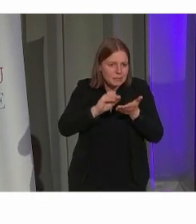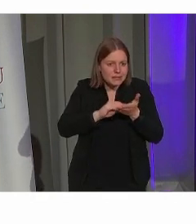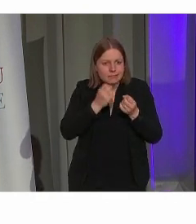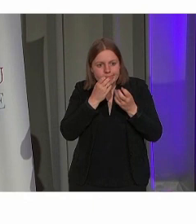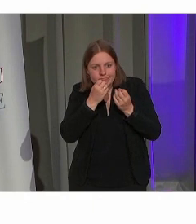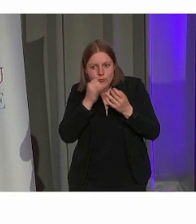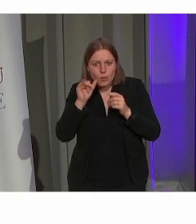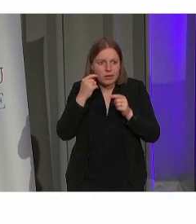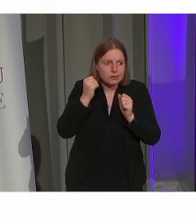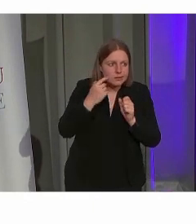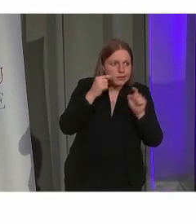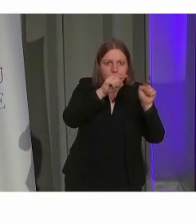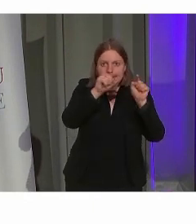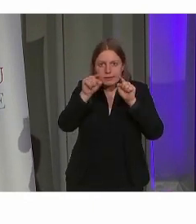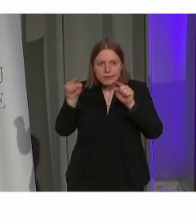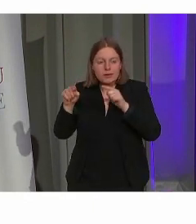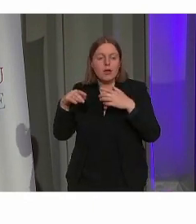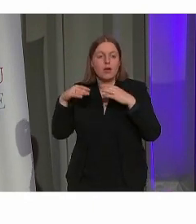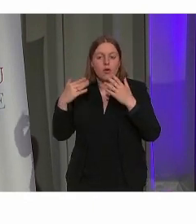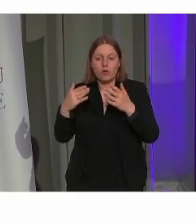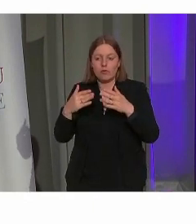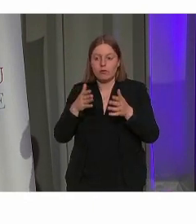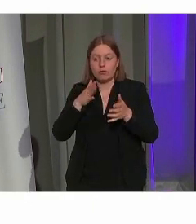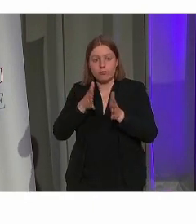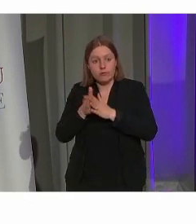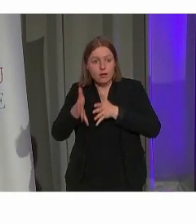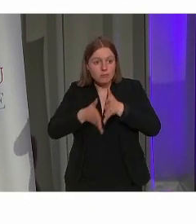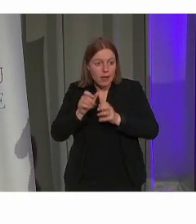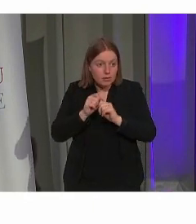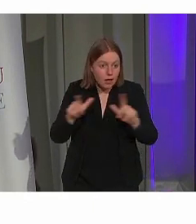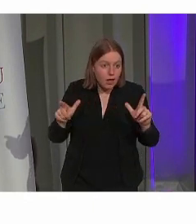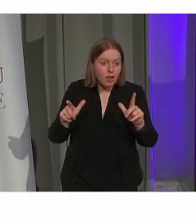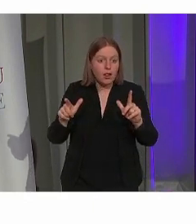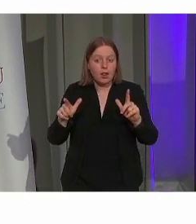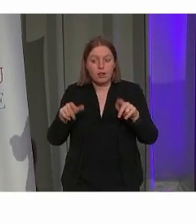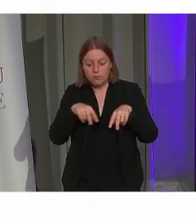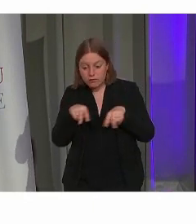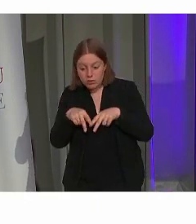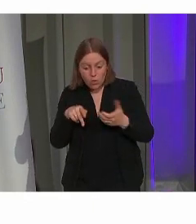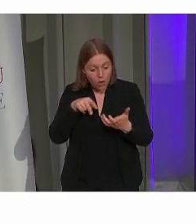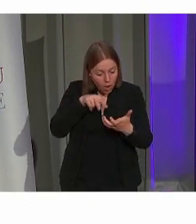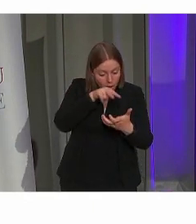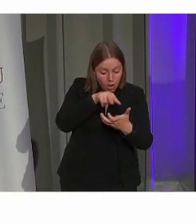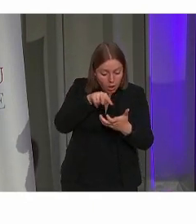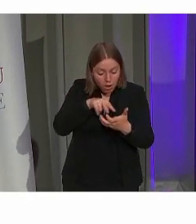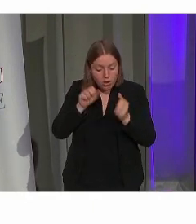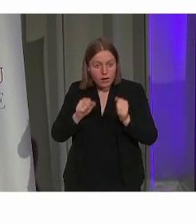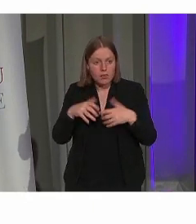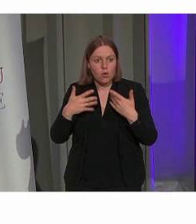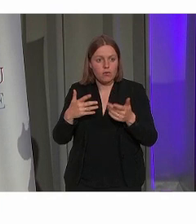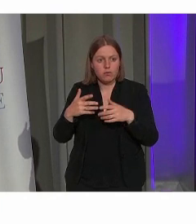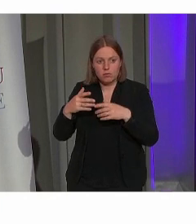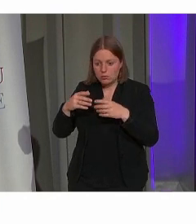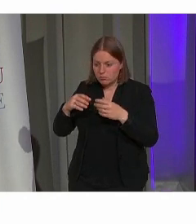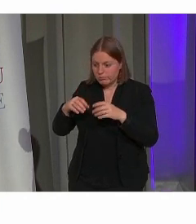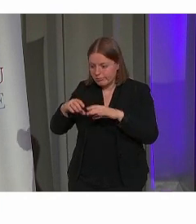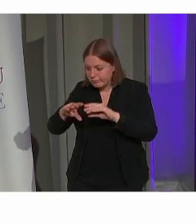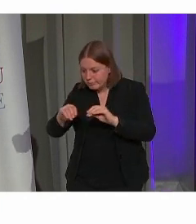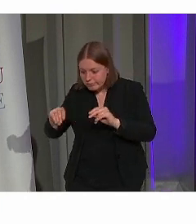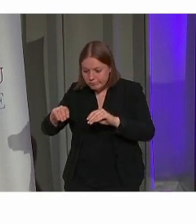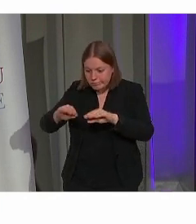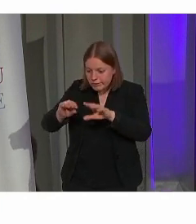via gebarentaal video's, maar ook via tactiele elementen.